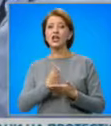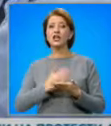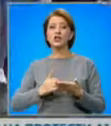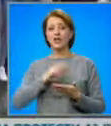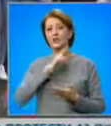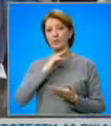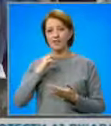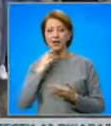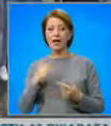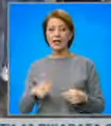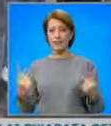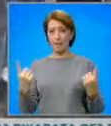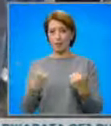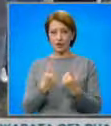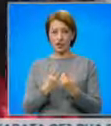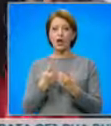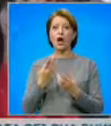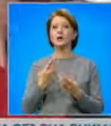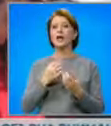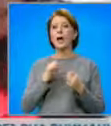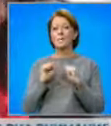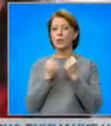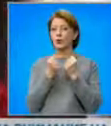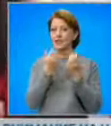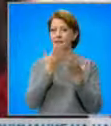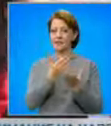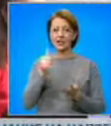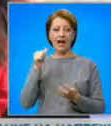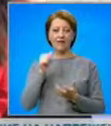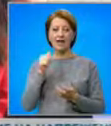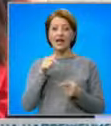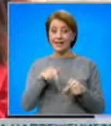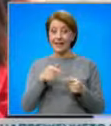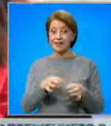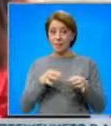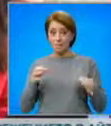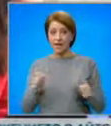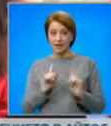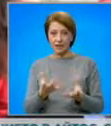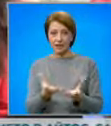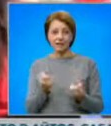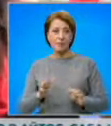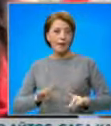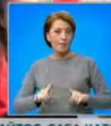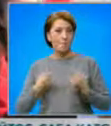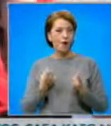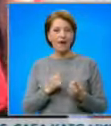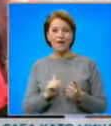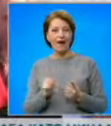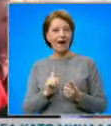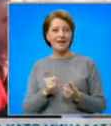посрещнати от протестиращите днес в Айтос. Тази превенция, тези мерките, ги бяхте взели по-навреме, а не след втората тежка